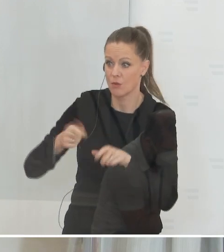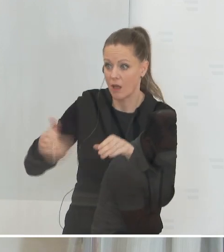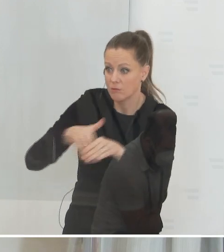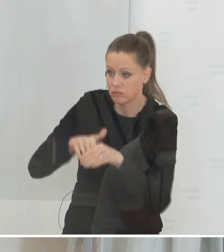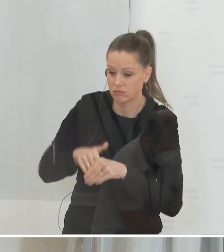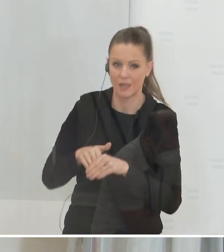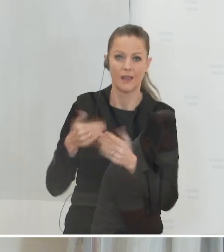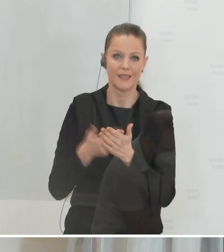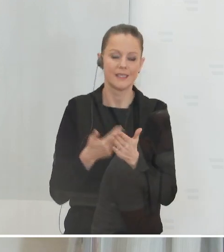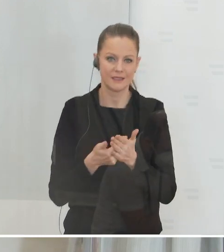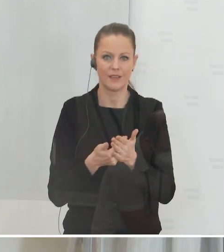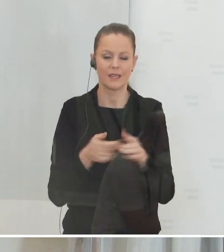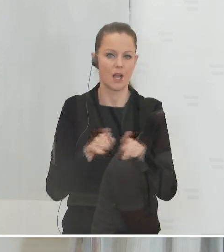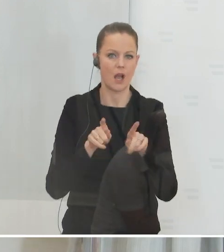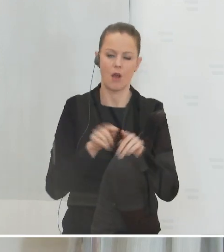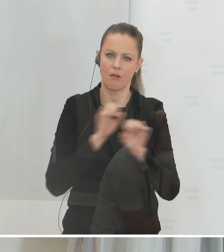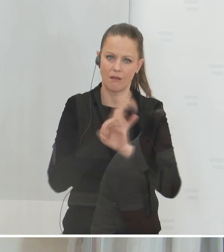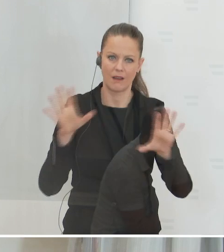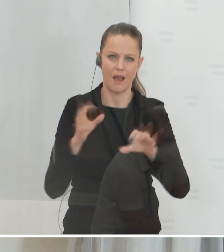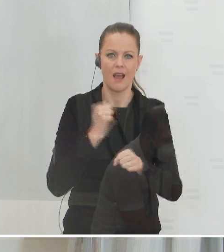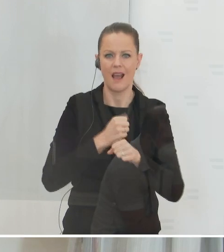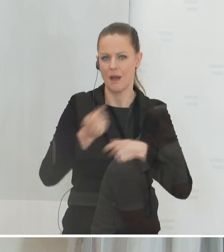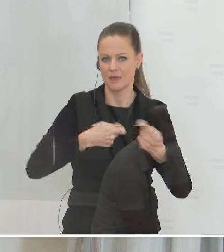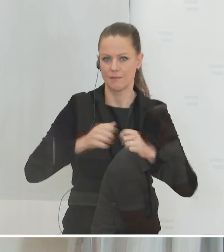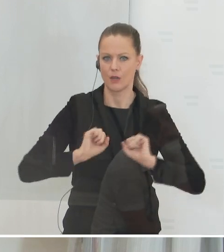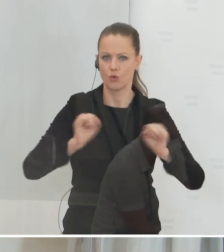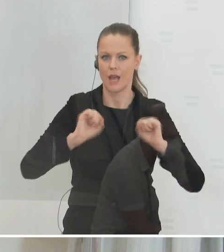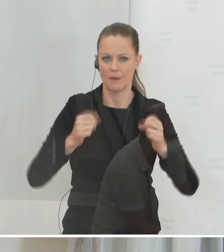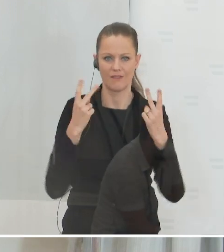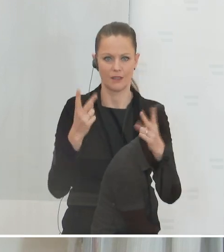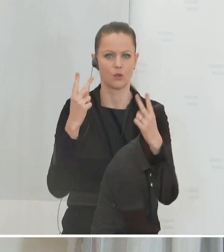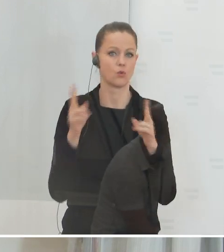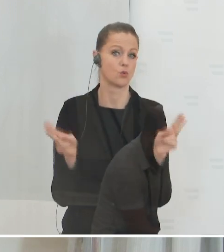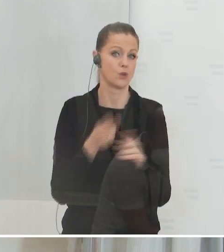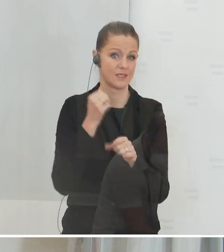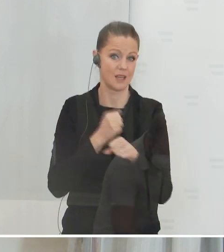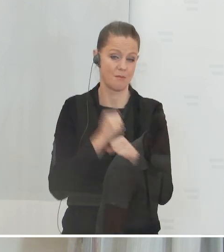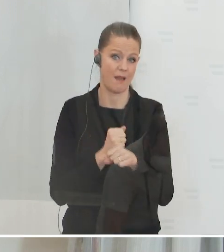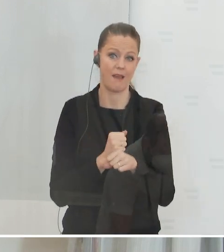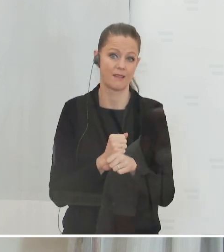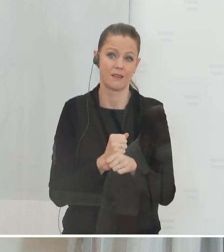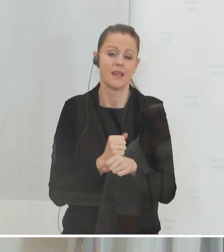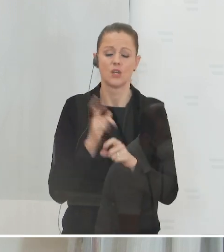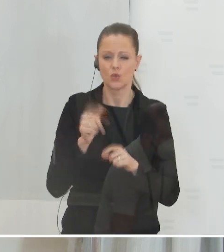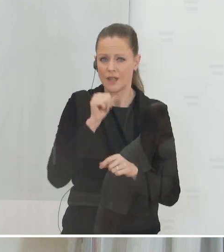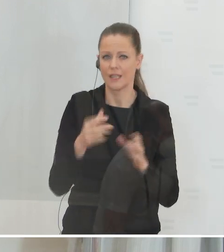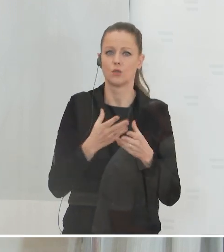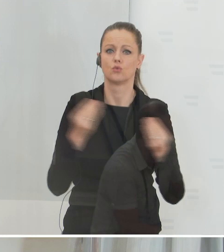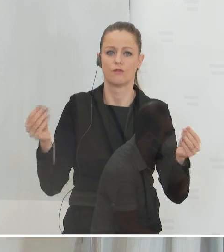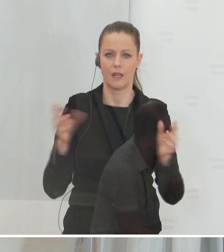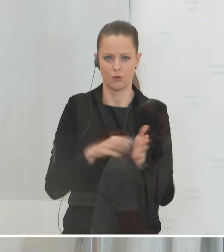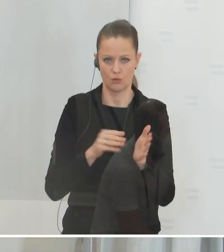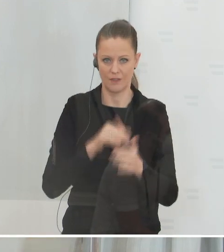natürlich auch die Dynamik am Arbeitsmarkt wichtig ist und die Kurzarbeit nicht zu lange und zu umfangreich genutzt werden sollte. Vielen Dank.